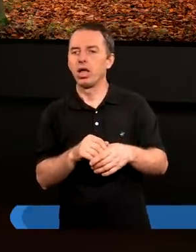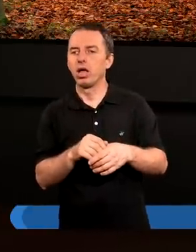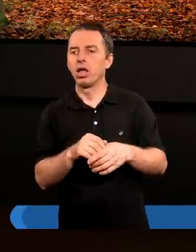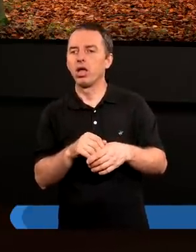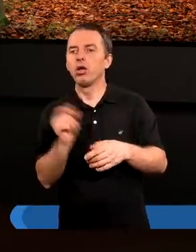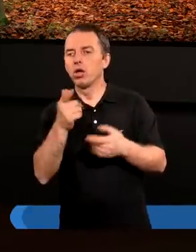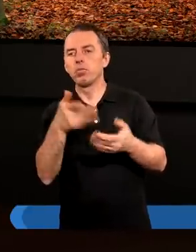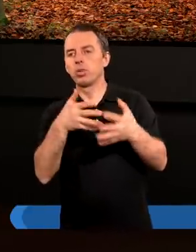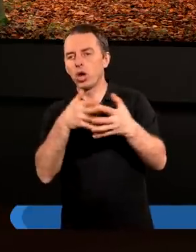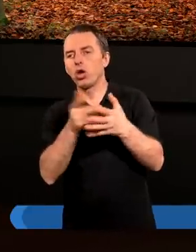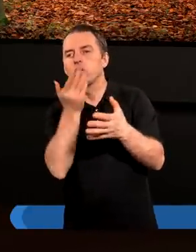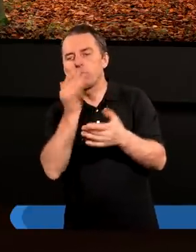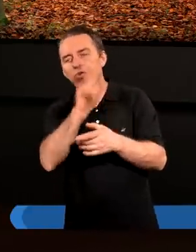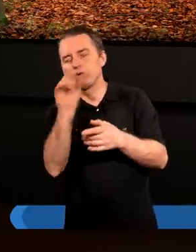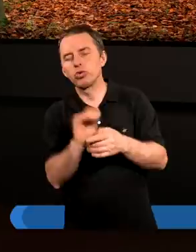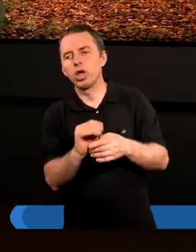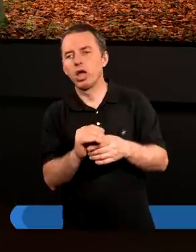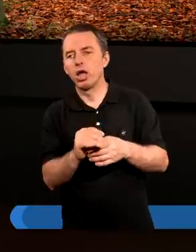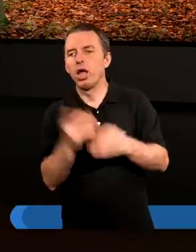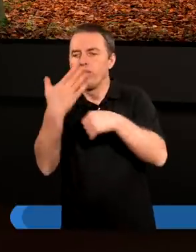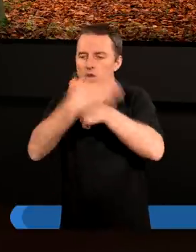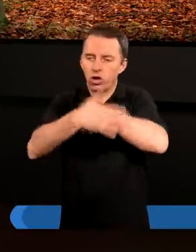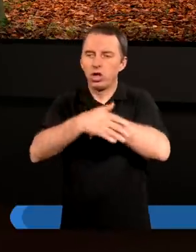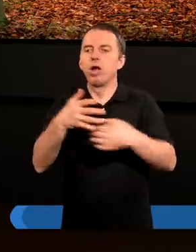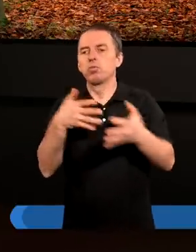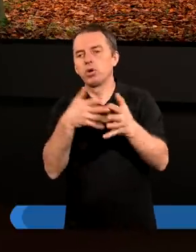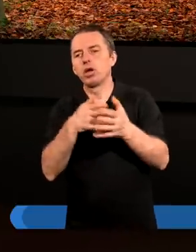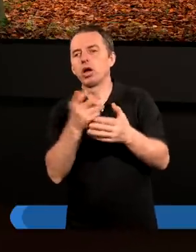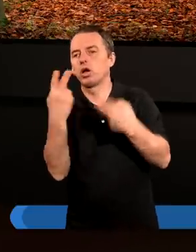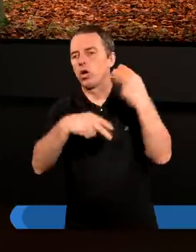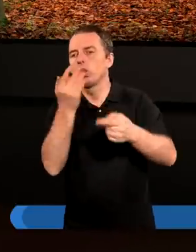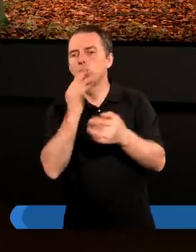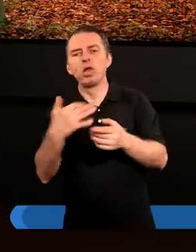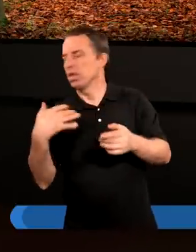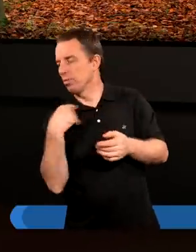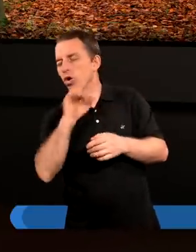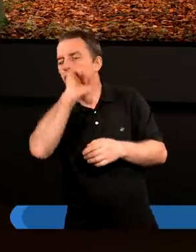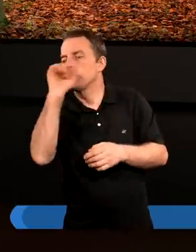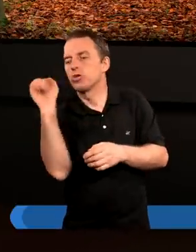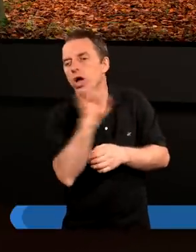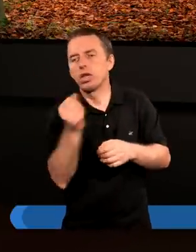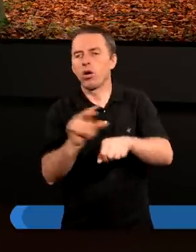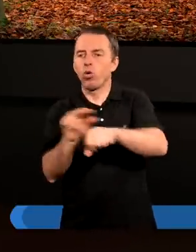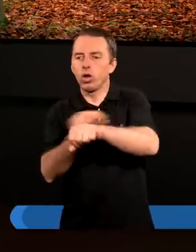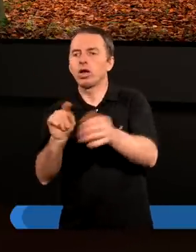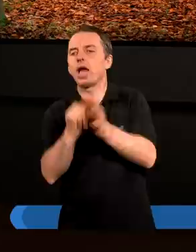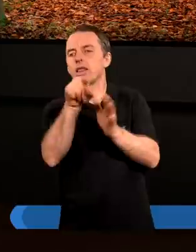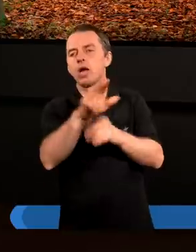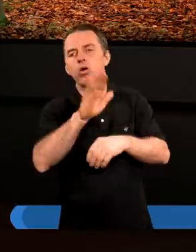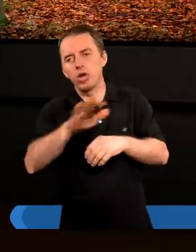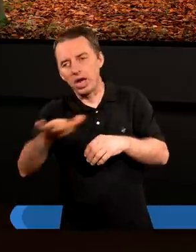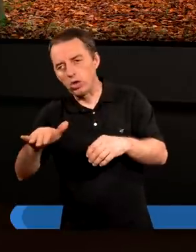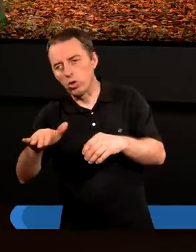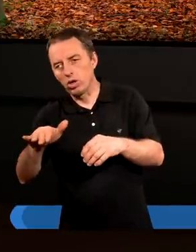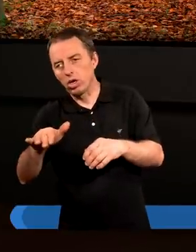Prorocy mówią i końcówka Księgi Kronik mówi, że już nie było żadnego uleczenia dla tego narodu.